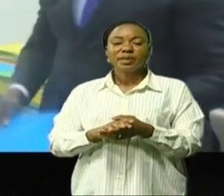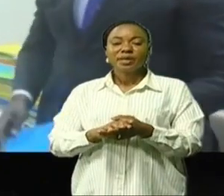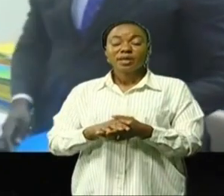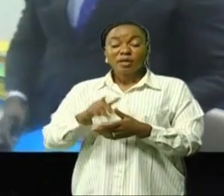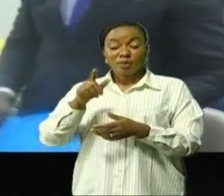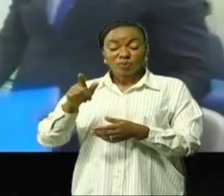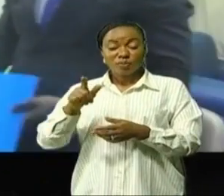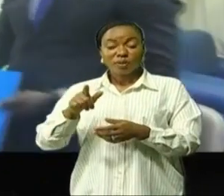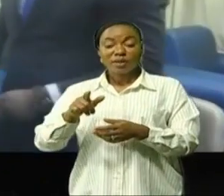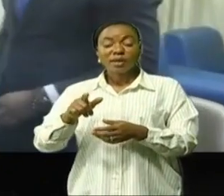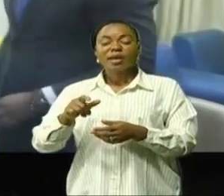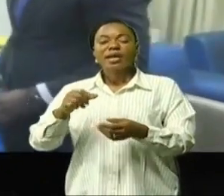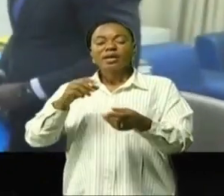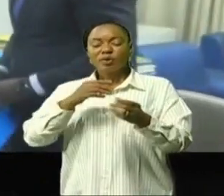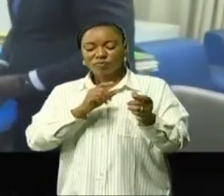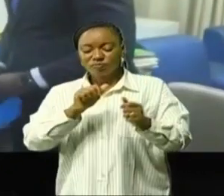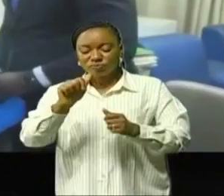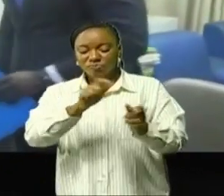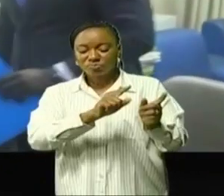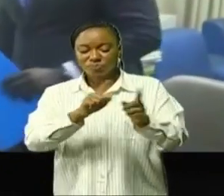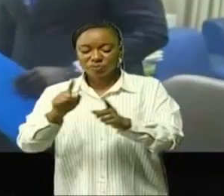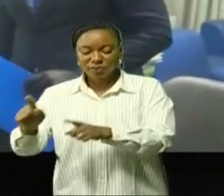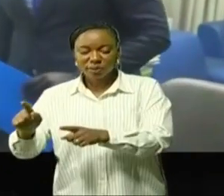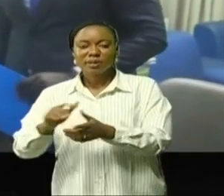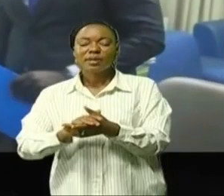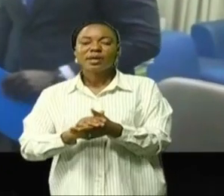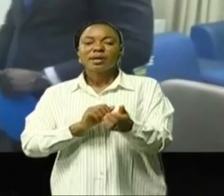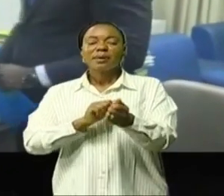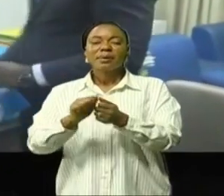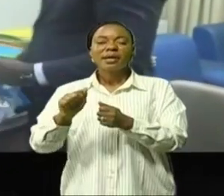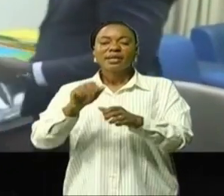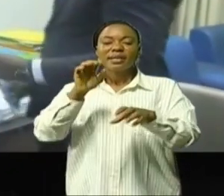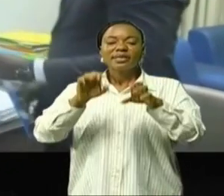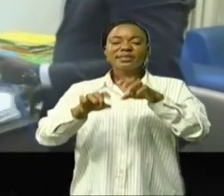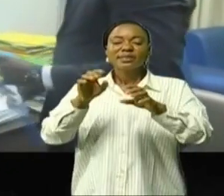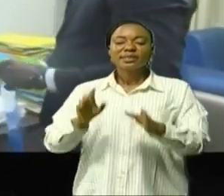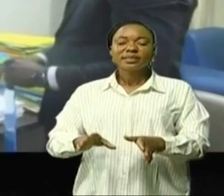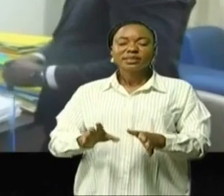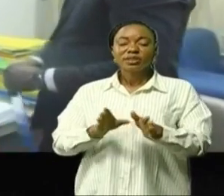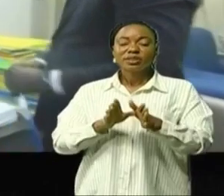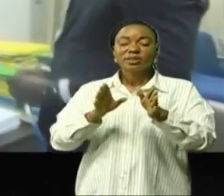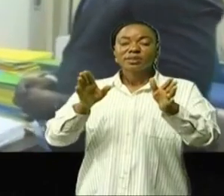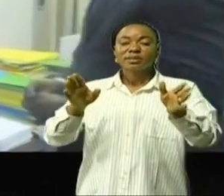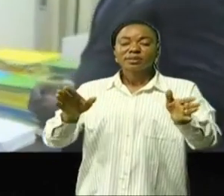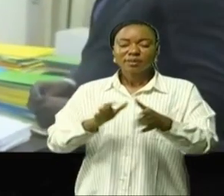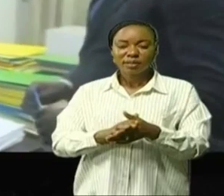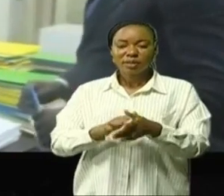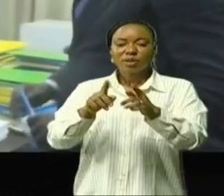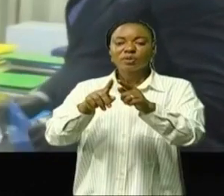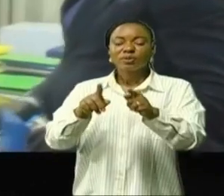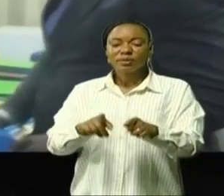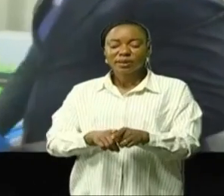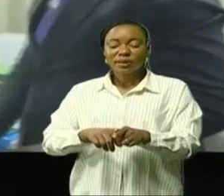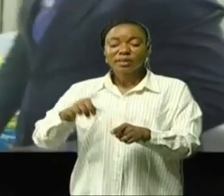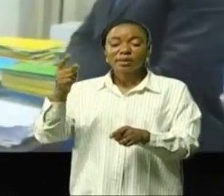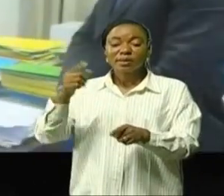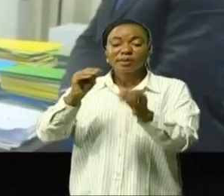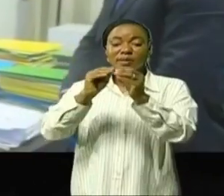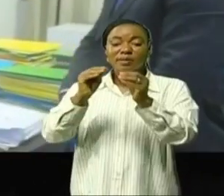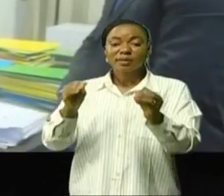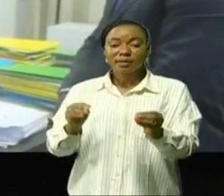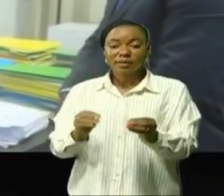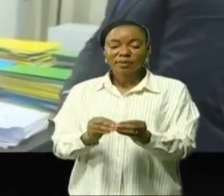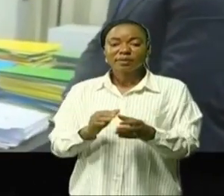rendu chez le secrétaire général au sport Barthélémy Okito afin de recevoir sa notification en tant que numéro 1 de cette structure